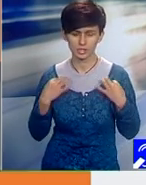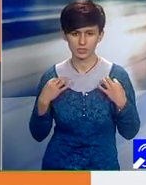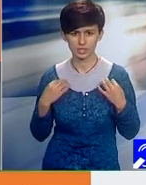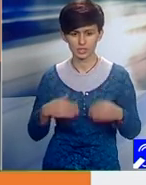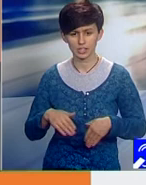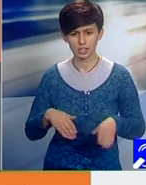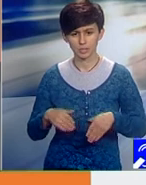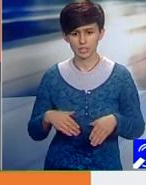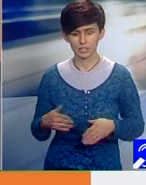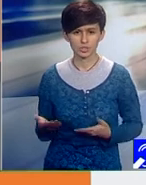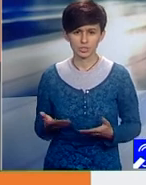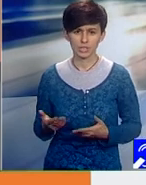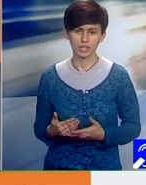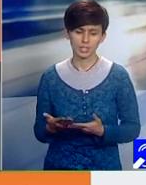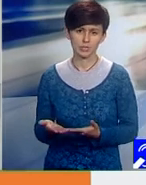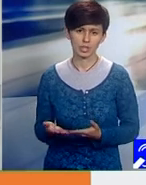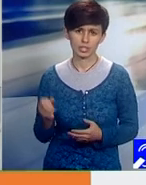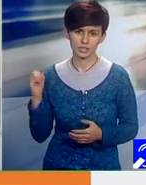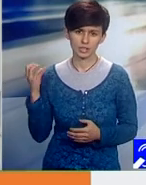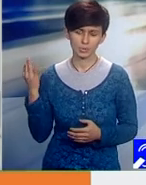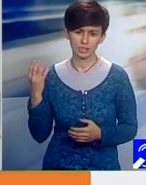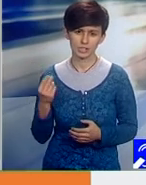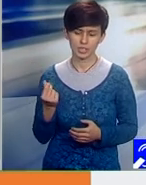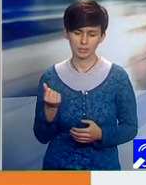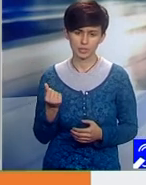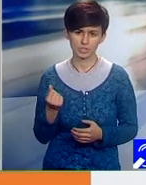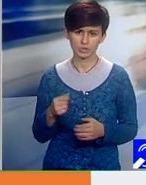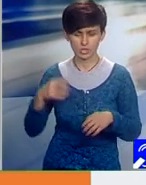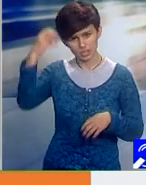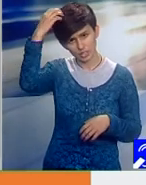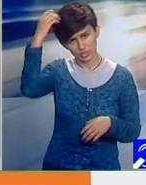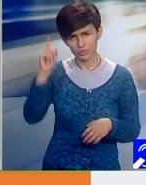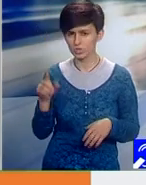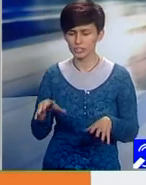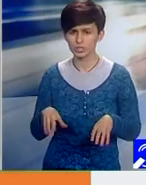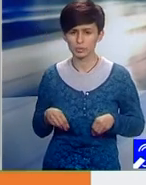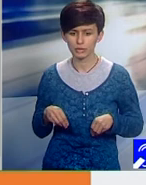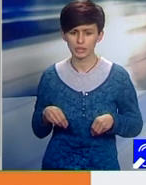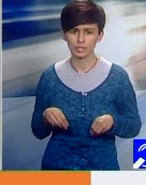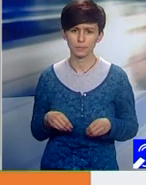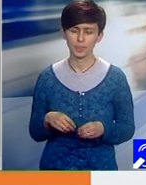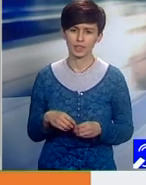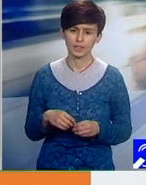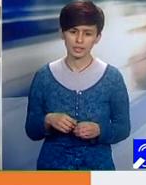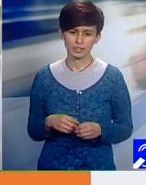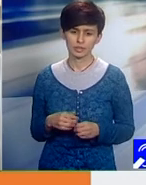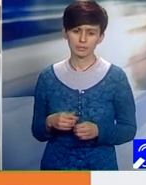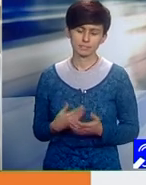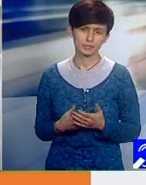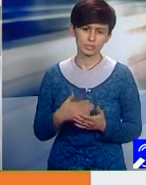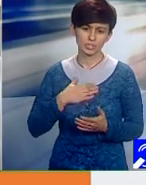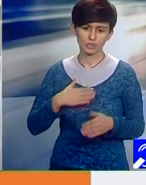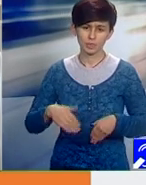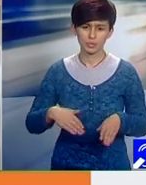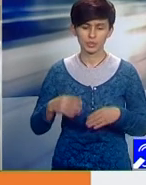politica prețului la guvern și nu a fost aprobată în Parlament? Pentru ce mai avem Ministerul Sănătății? A pasat politica